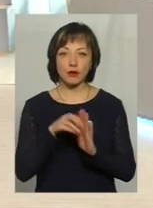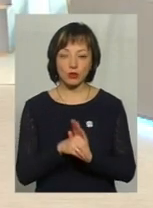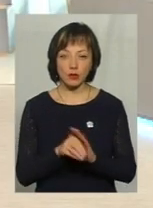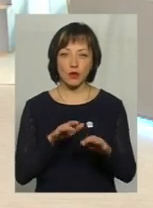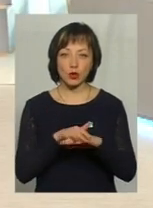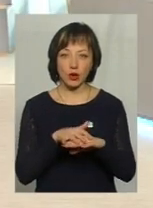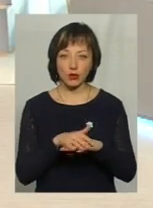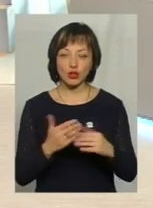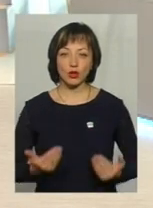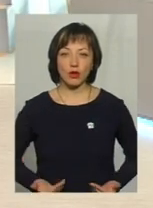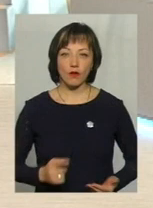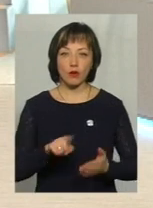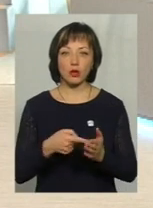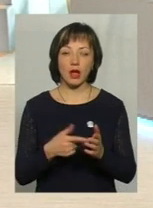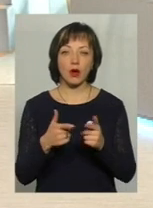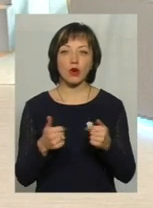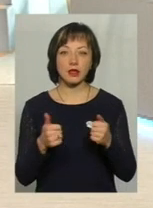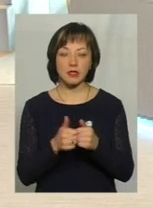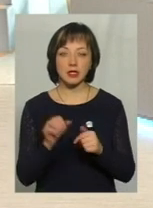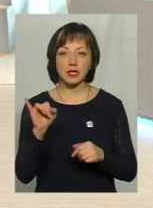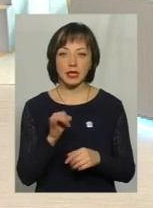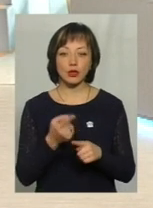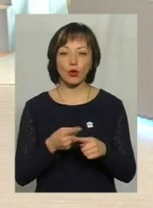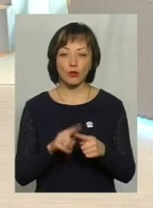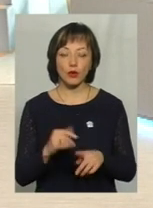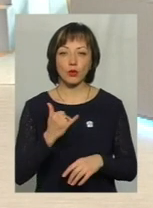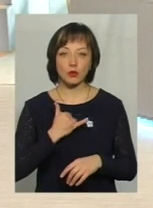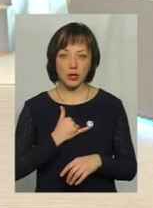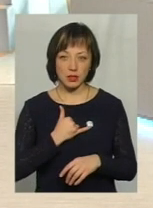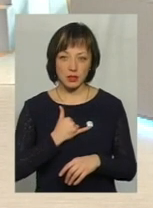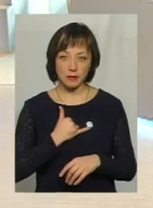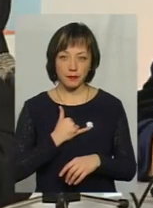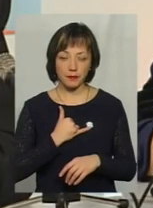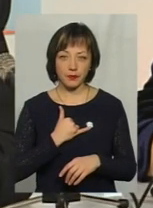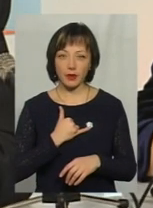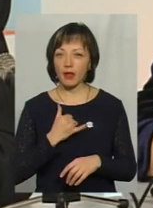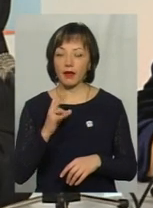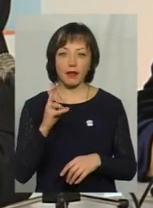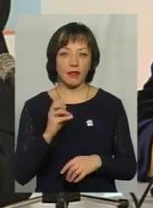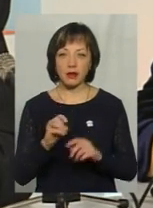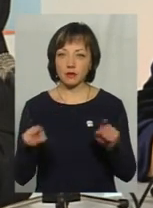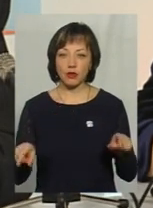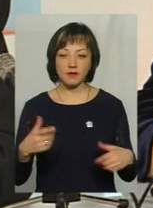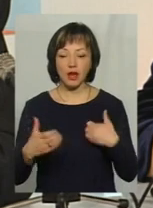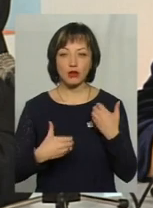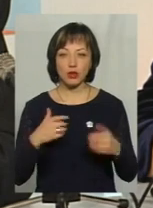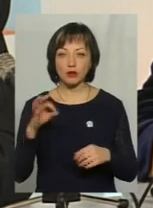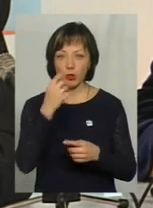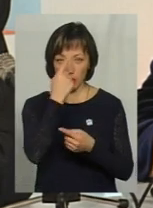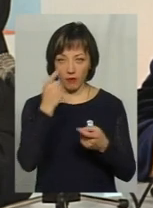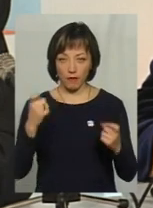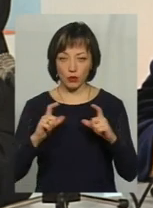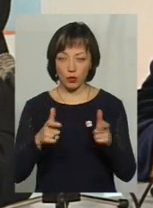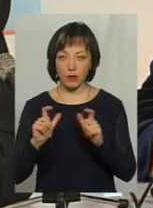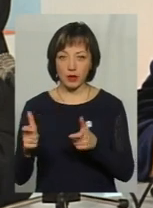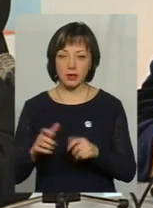в розрахунки житлово-комунальних організацій. І тому у нас не створився ажіотаж щодо повідомлень.